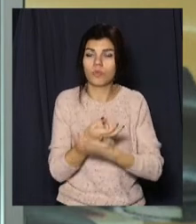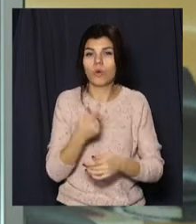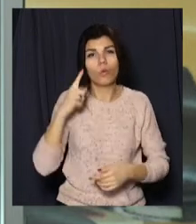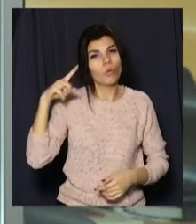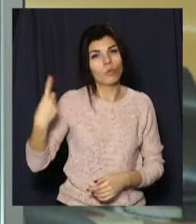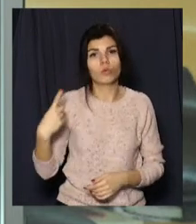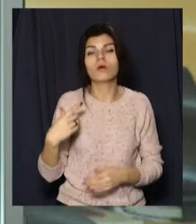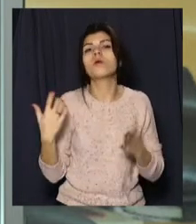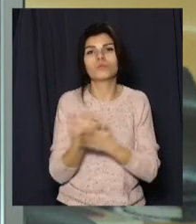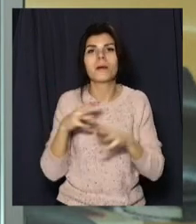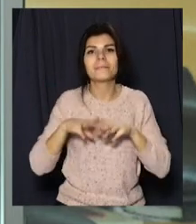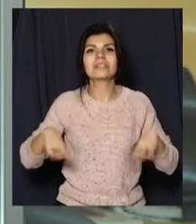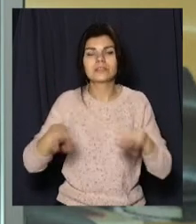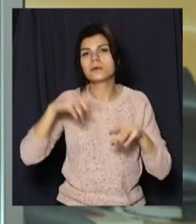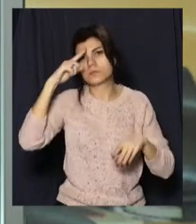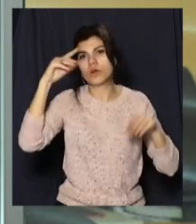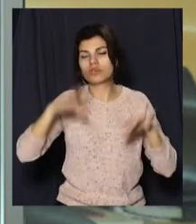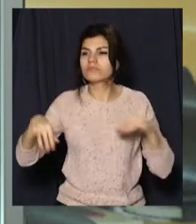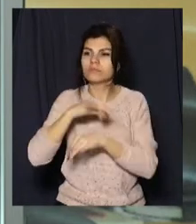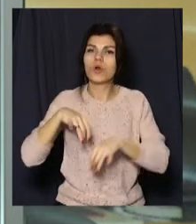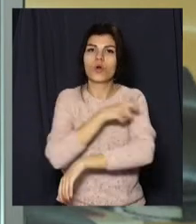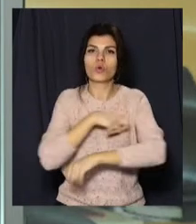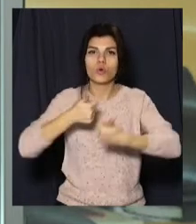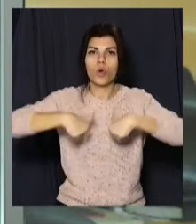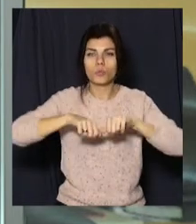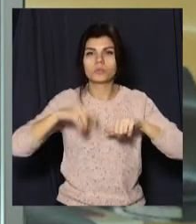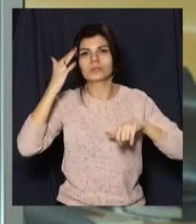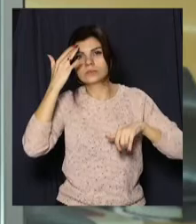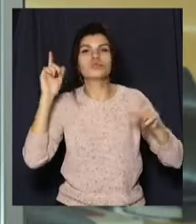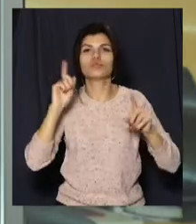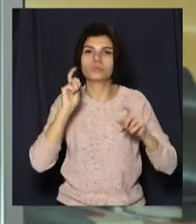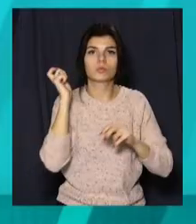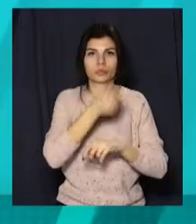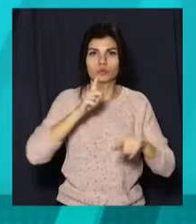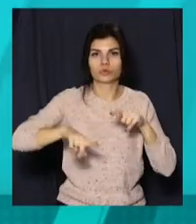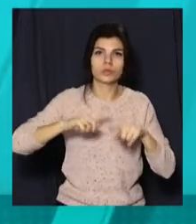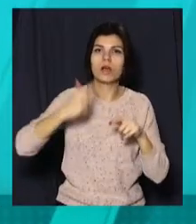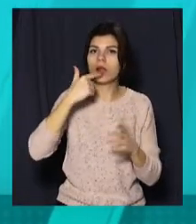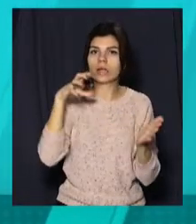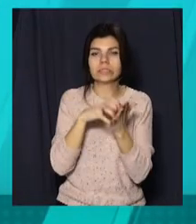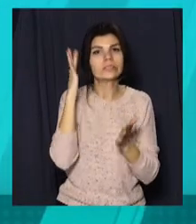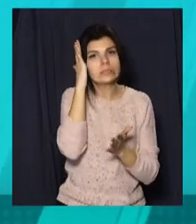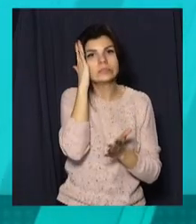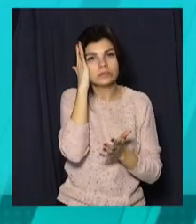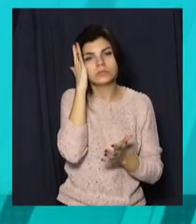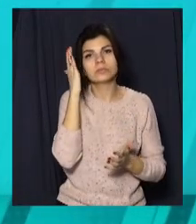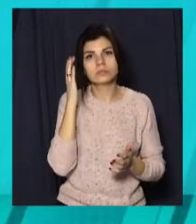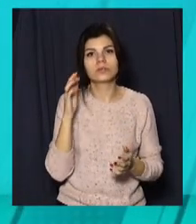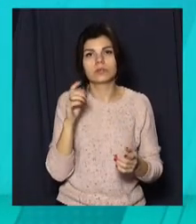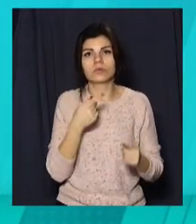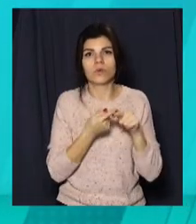Міністерство вже спрямувало на розгляд Державної комісії з техногенно-екологічної безпеки та надзвичайних ситуацій подання про